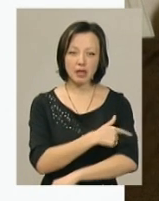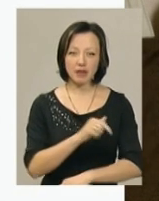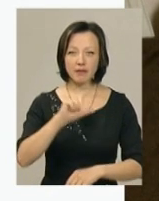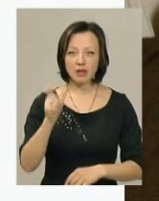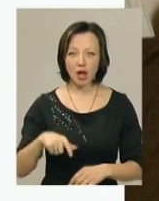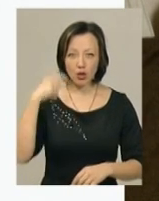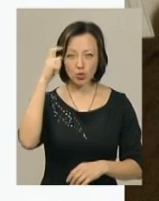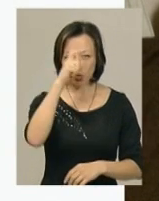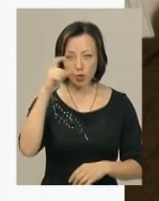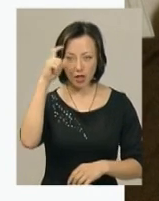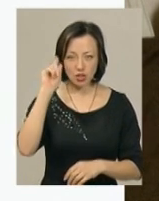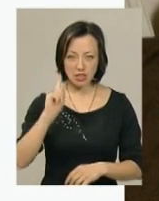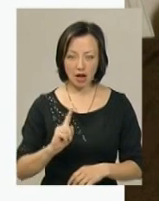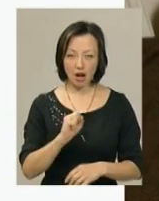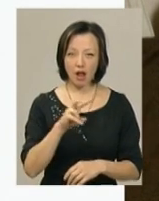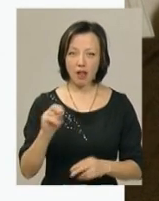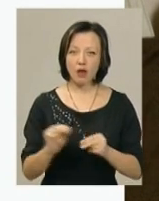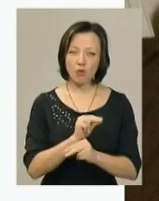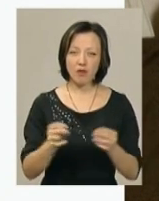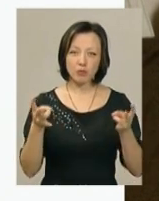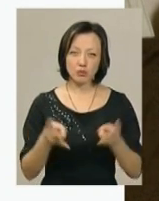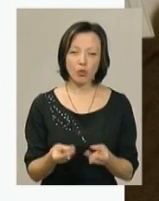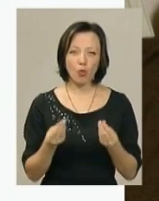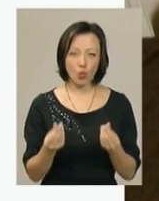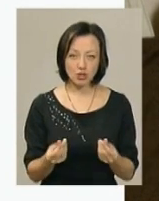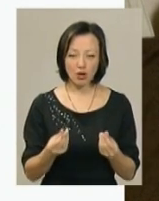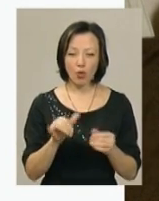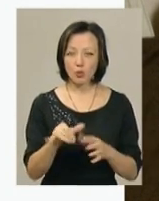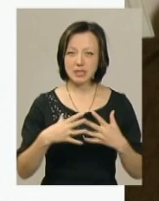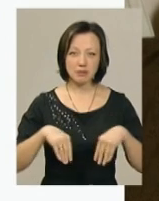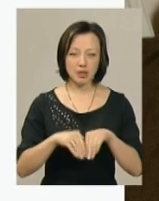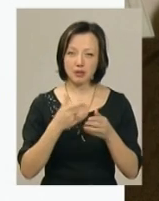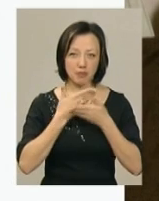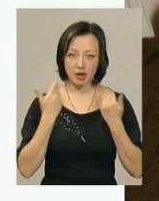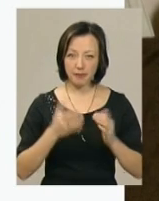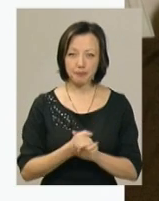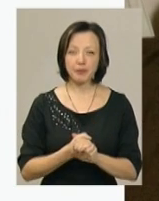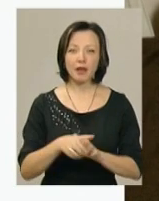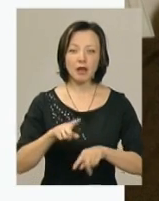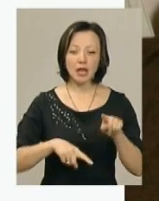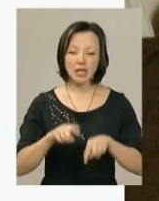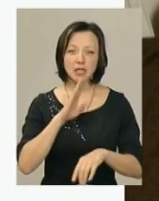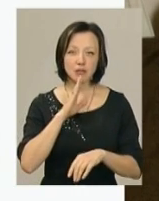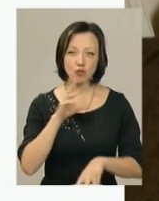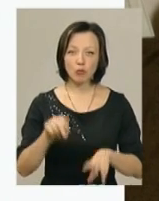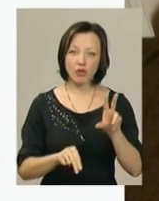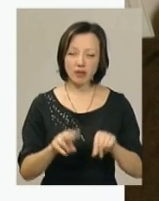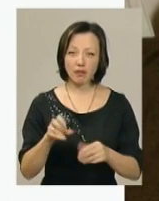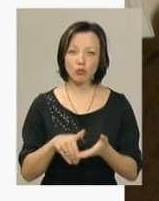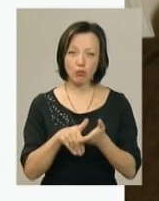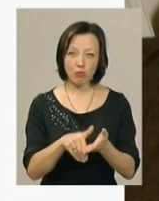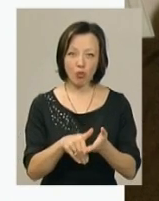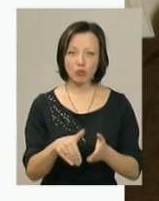Віталію, Туреччину та Ізраїль. Але лікування потребує коштів, яких у сім'ї немає. Тож рідні дівчинки сподіваються на